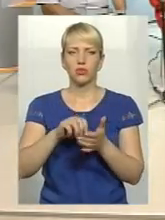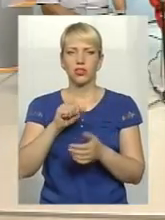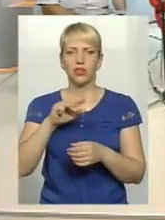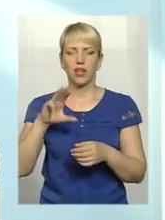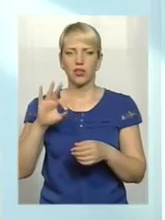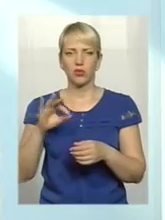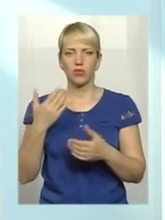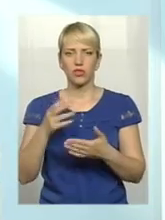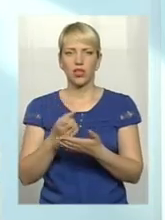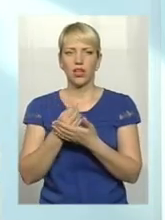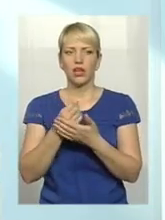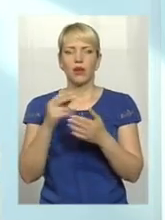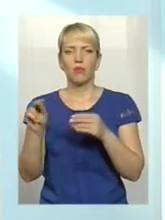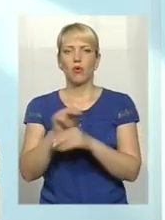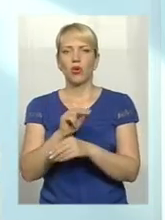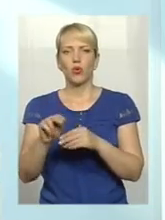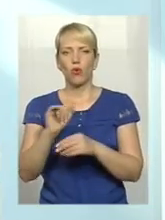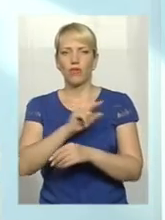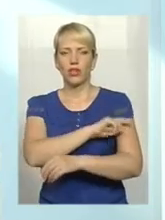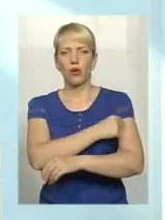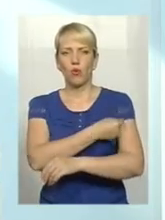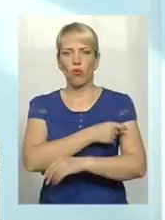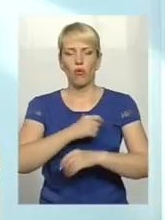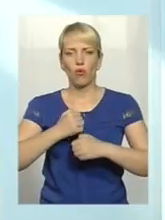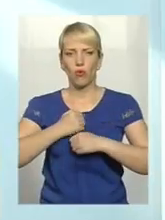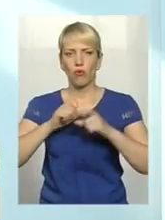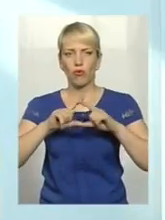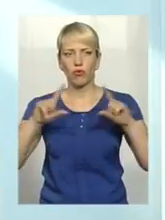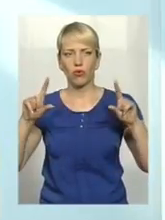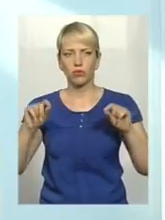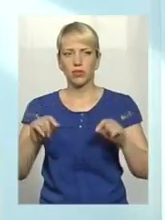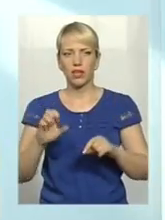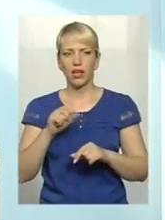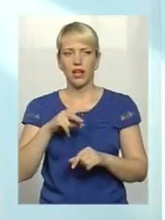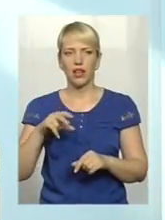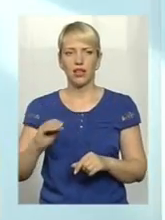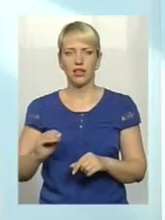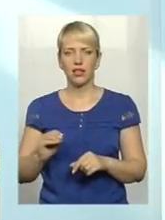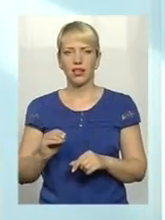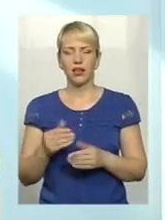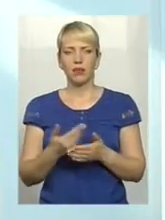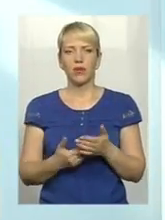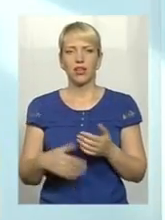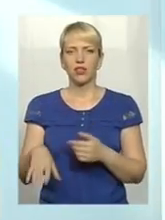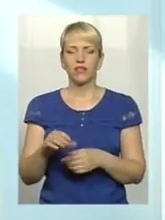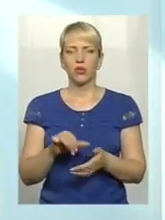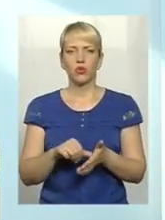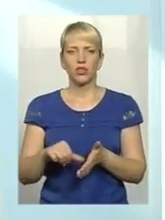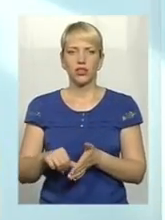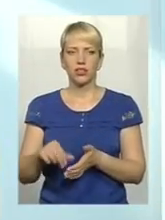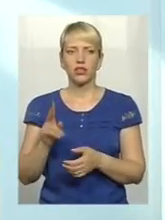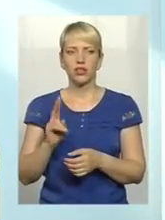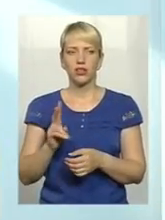проліковані в госпіталі. І це я говорю тільки за медичну реабілітацію. Але майже всі учасники, які